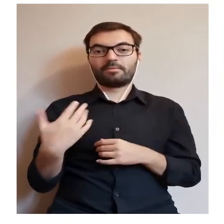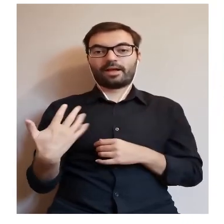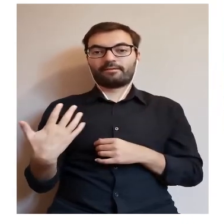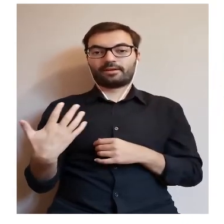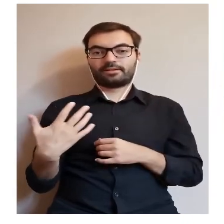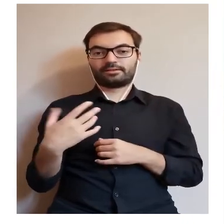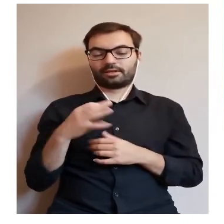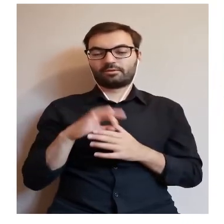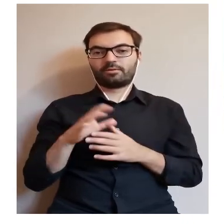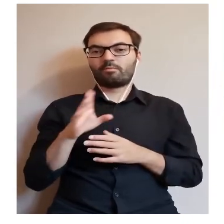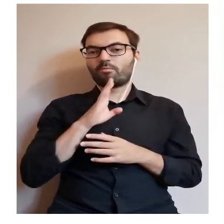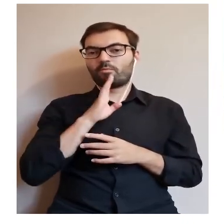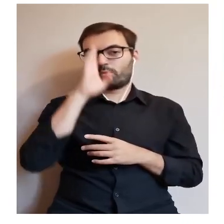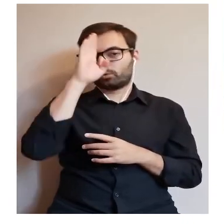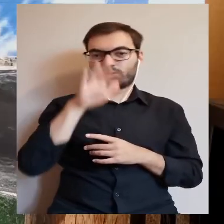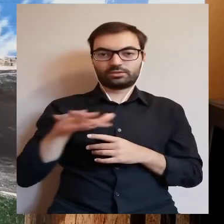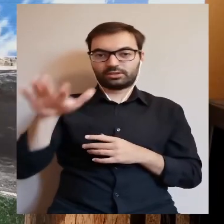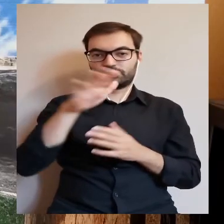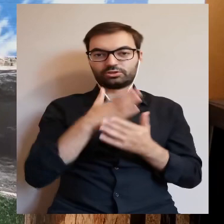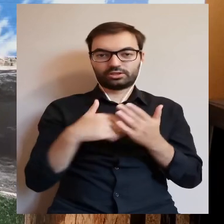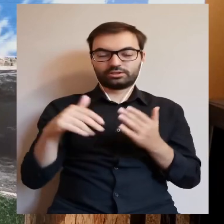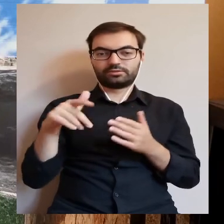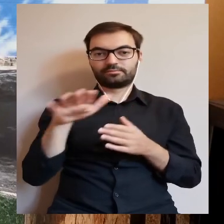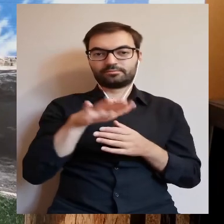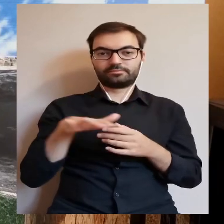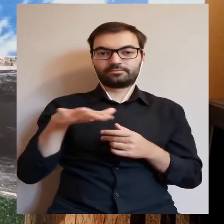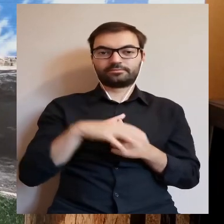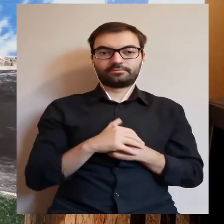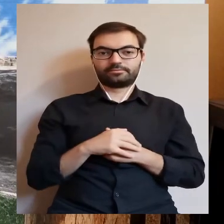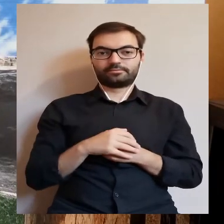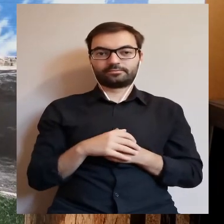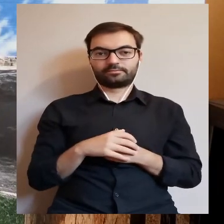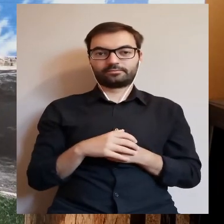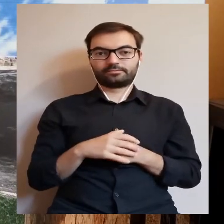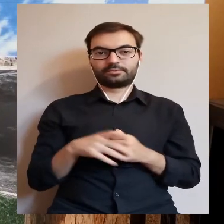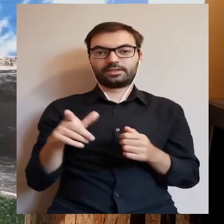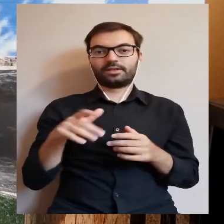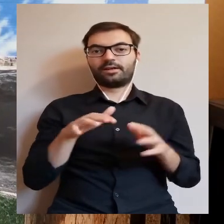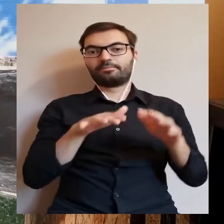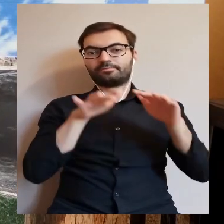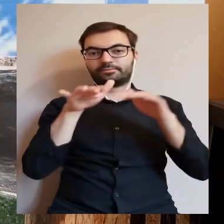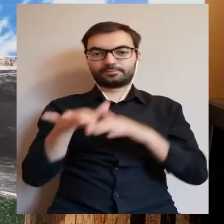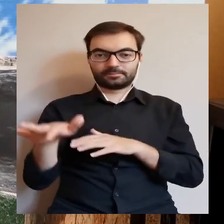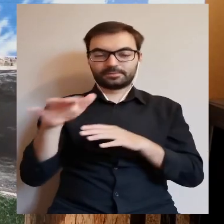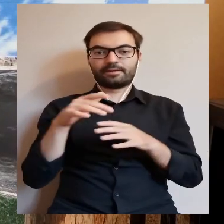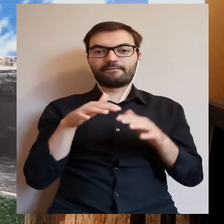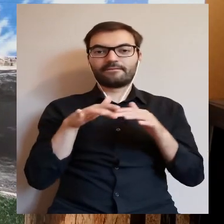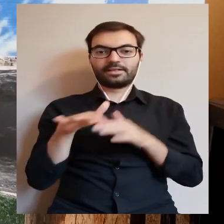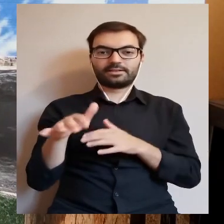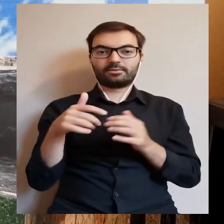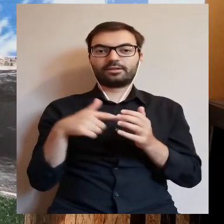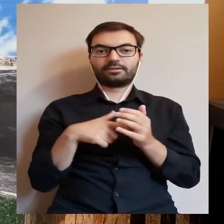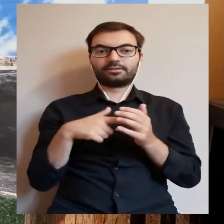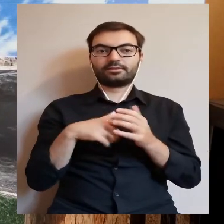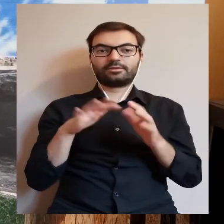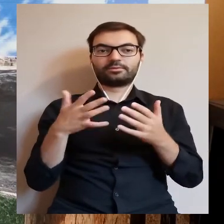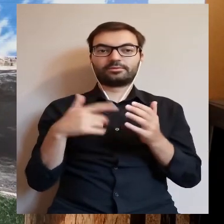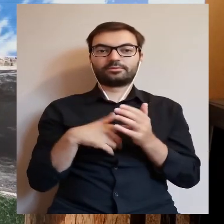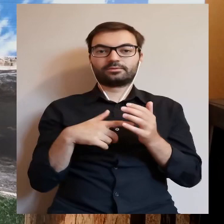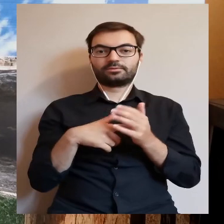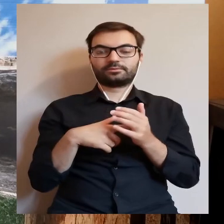północnej stronie, oczywiście wpada do Wisły na prawobrzeżu, czyli